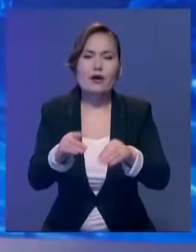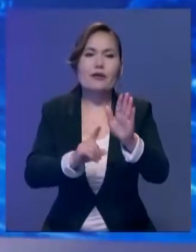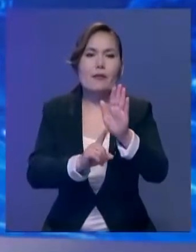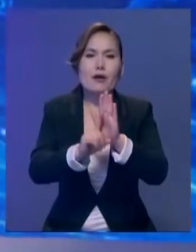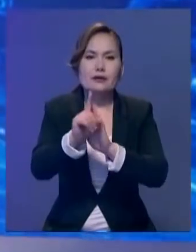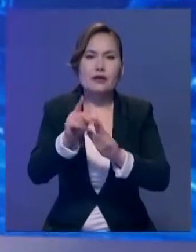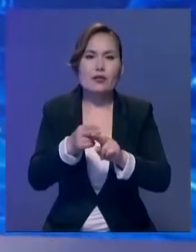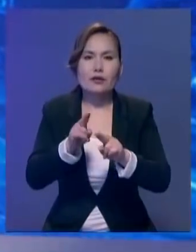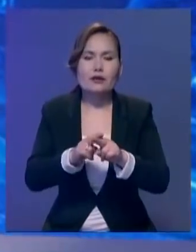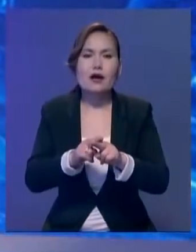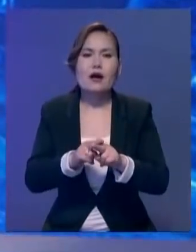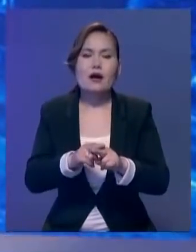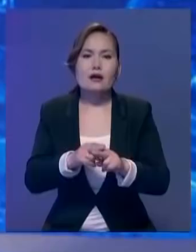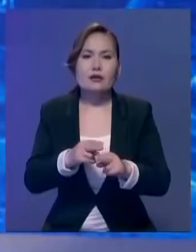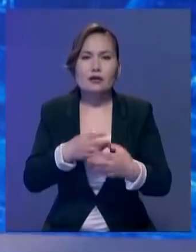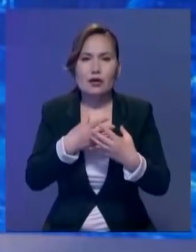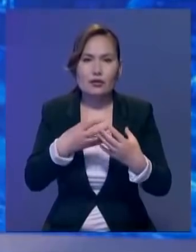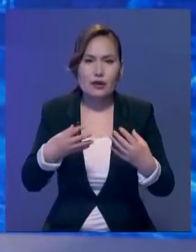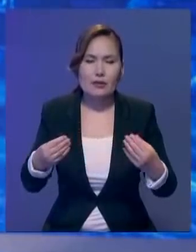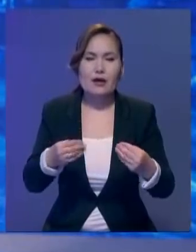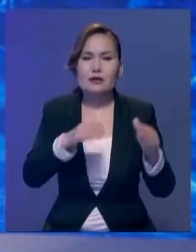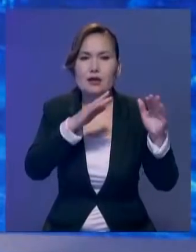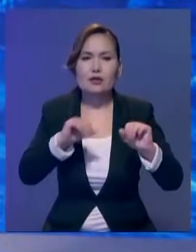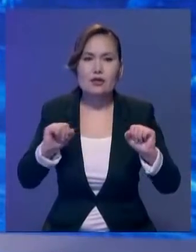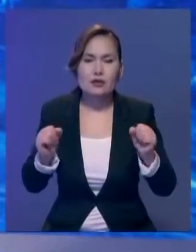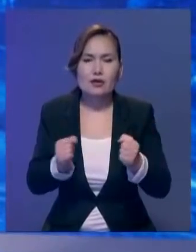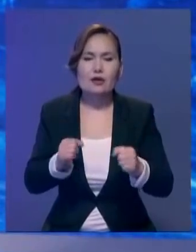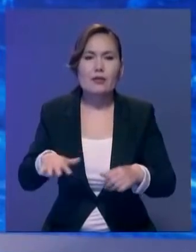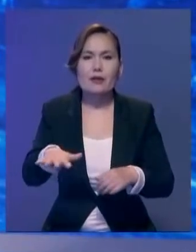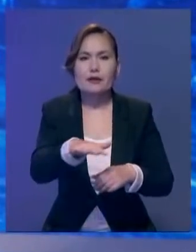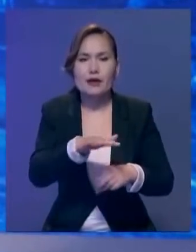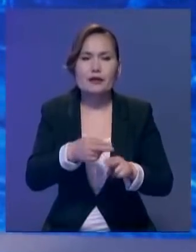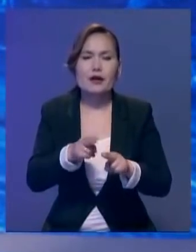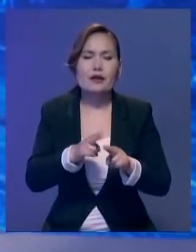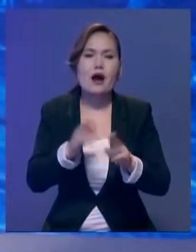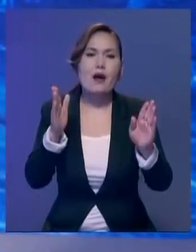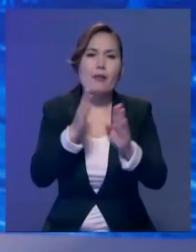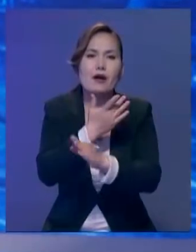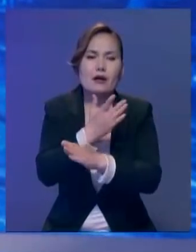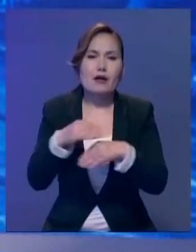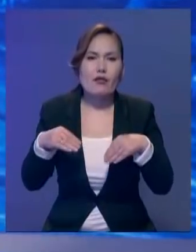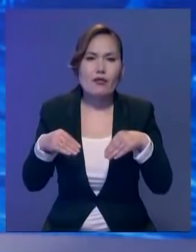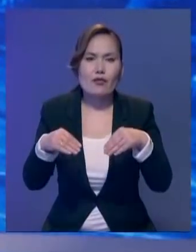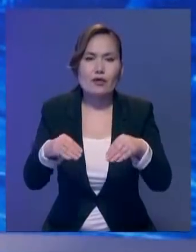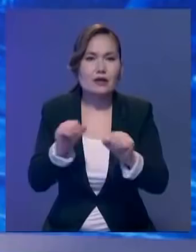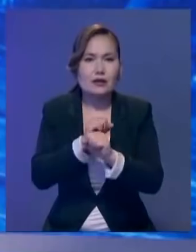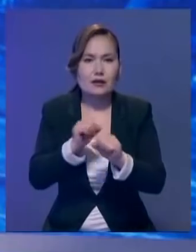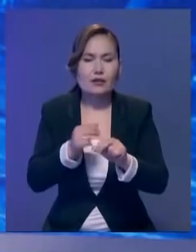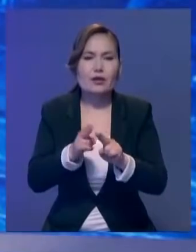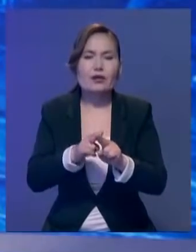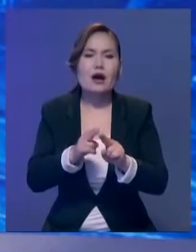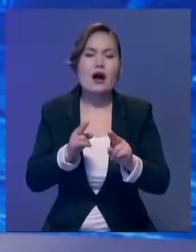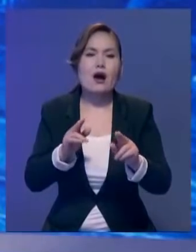ұсынағынан өтіп жатыр. Алайда қысы мен көктемі суық сарарқа климатына барлығы бірдей төзе бермейді. Құбылмалы